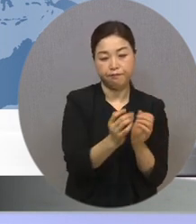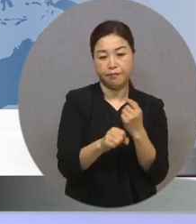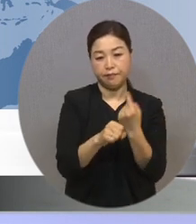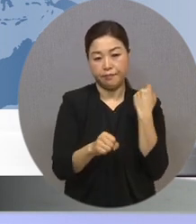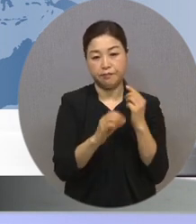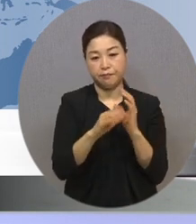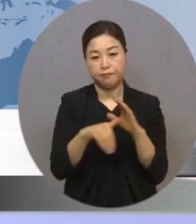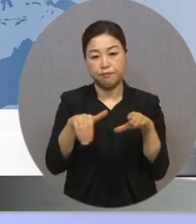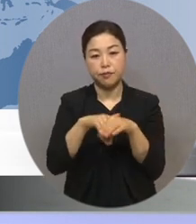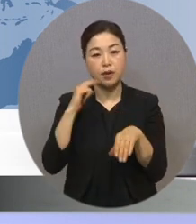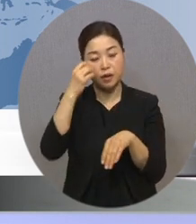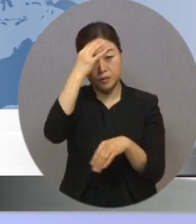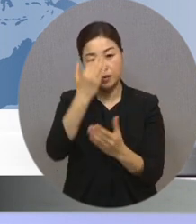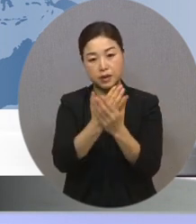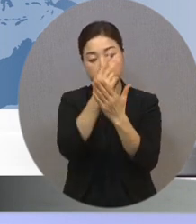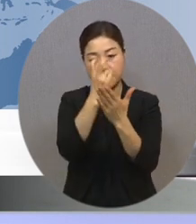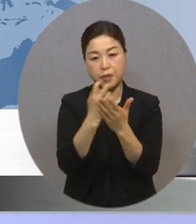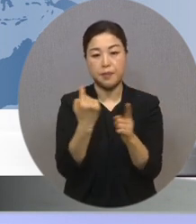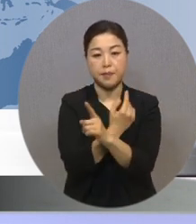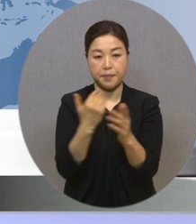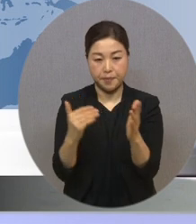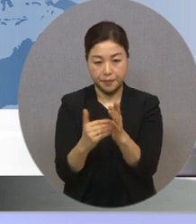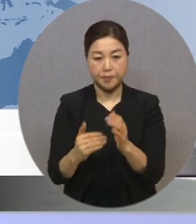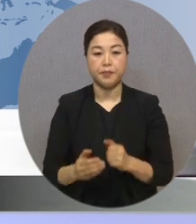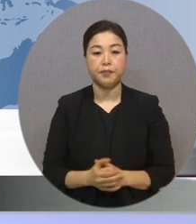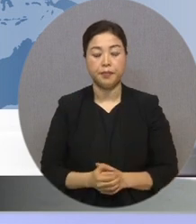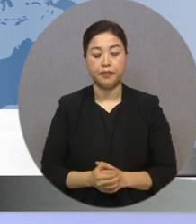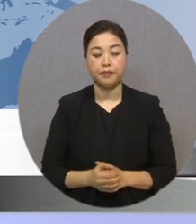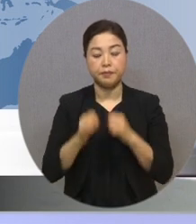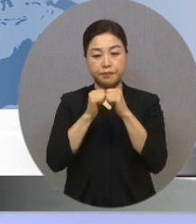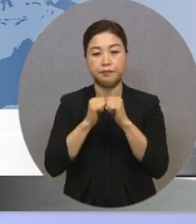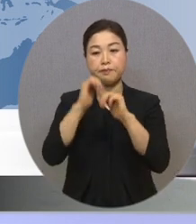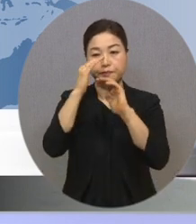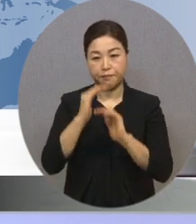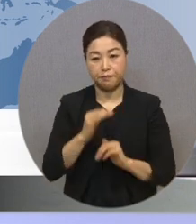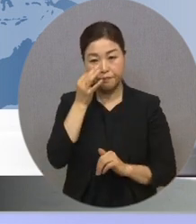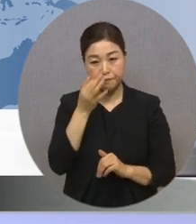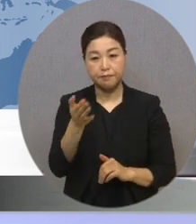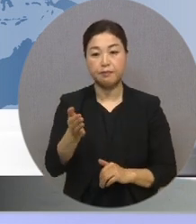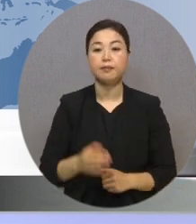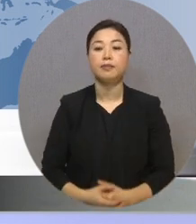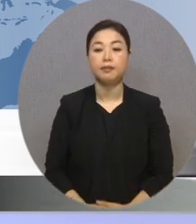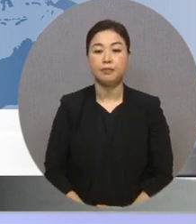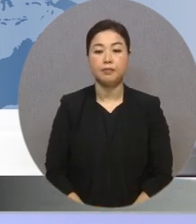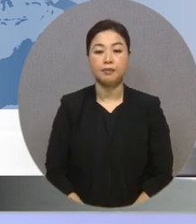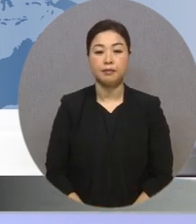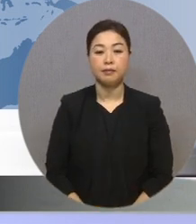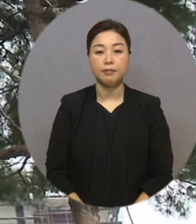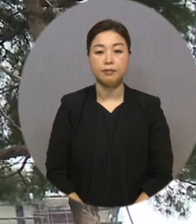문화예술진흥법을 개정했는데요. 자세한 내용 정유정 기자가 전해드립니다.